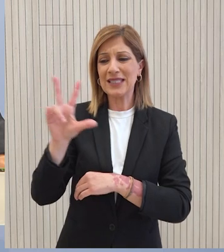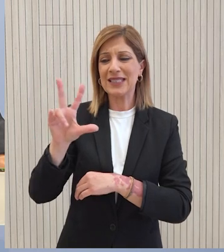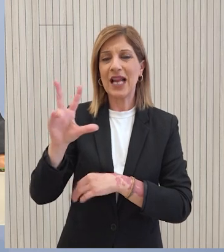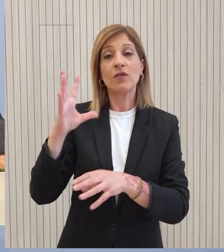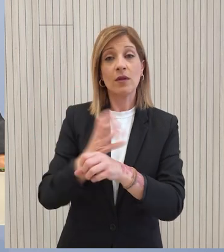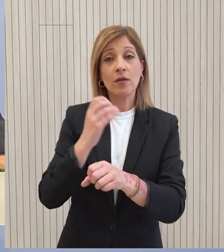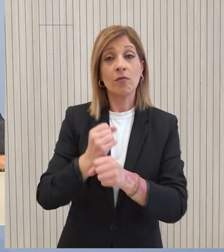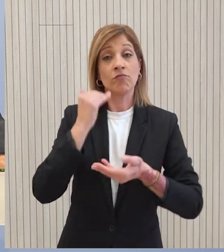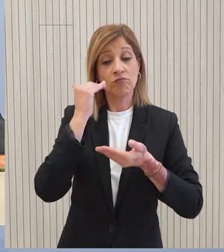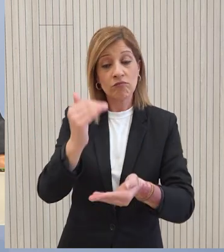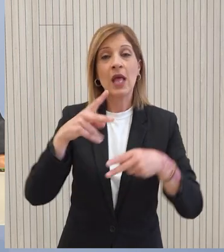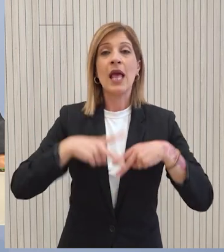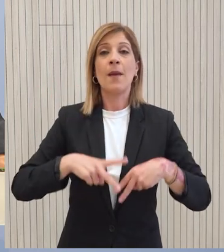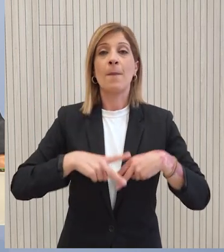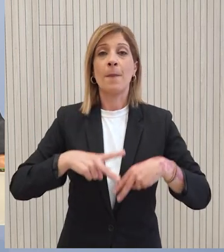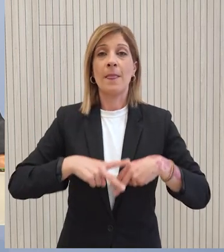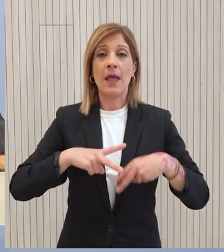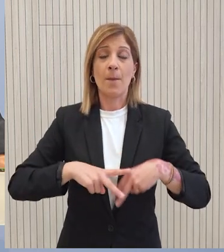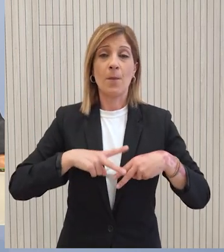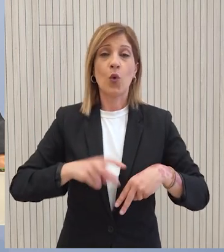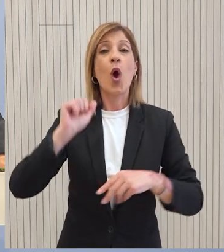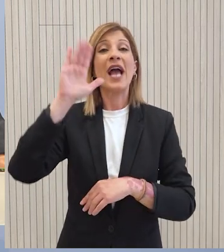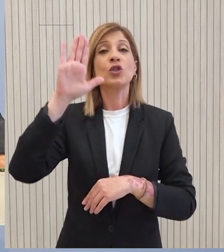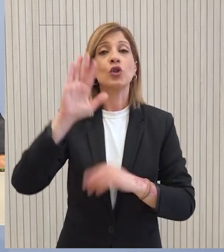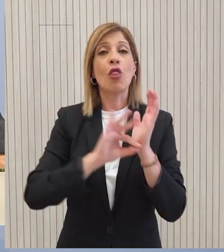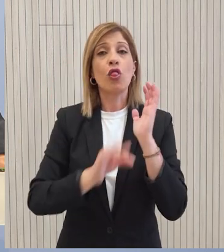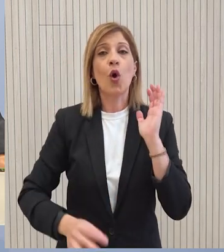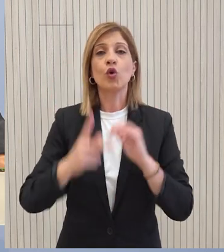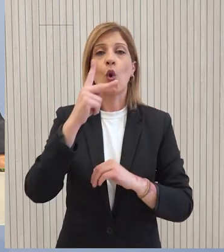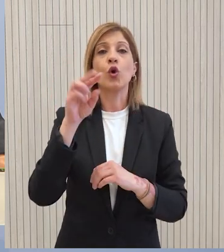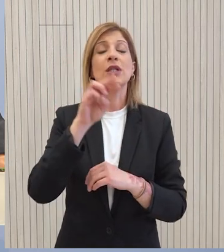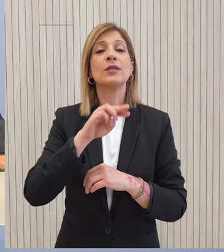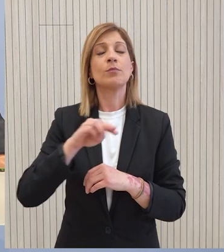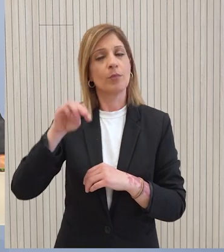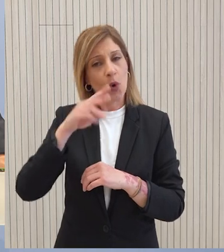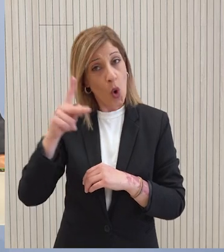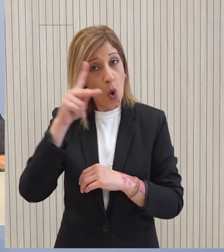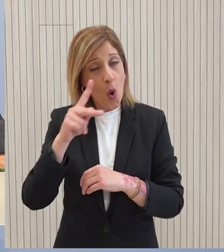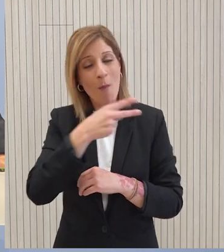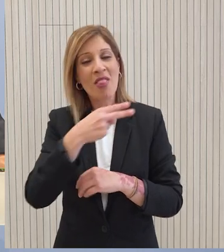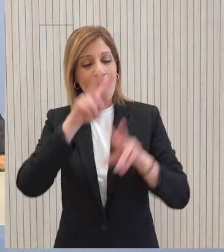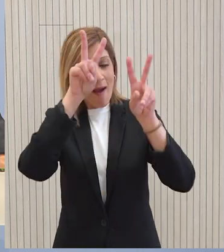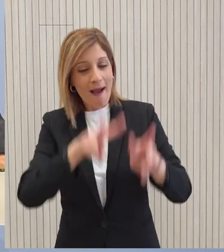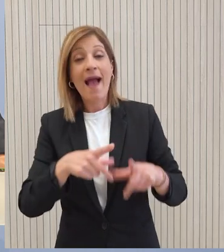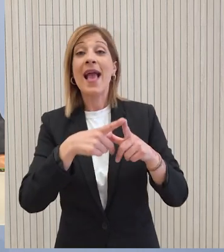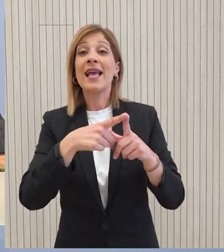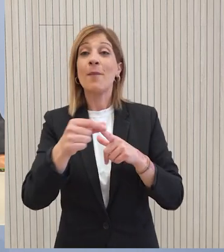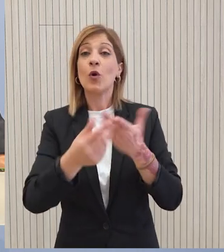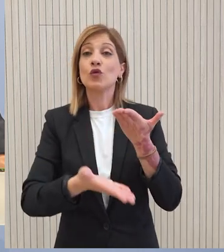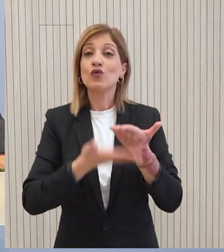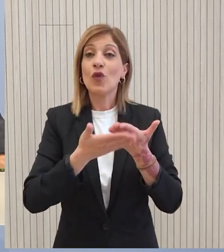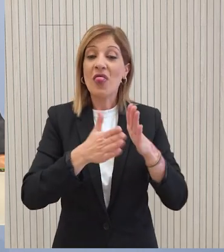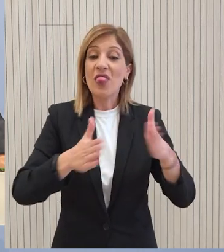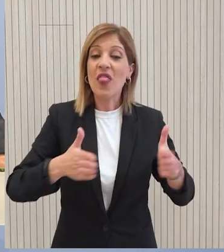βράβευσε τον Υπουργό Εξωτερικό, Κωνσταντίνο Κόμπο, σε αναγνώριση της πρωτοβουλίας της Κυπριακής Δημοκρατίας για δημιουργία θαλάσσιου